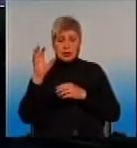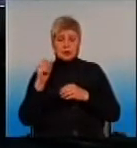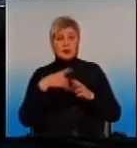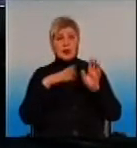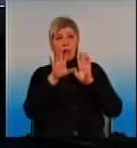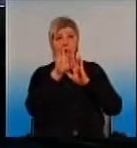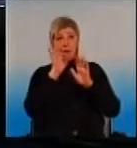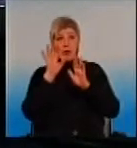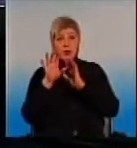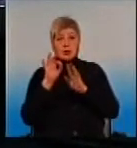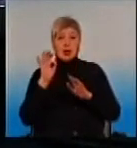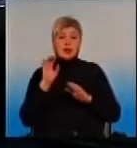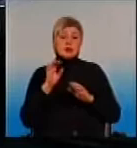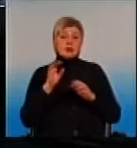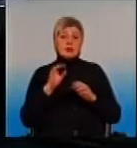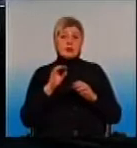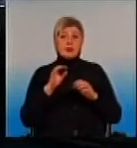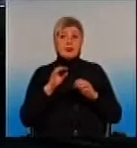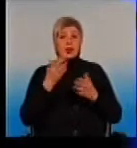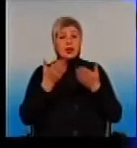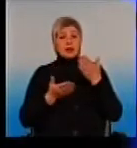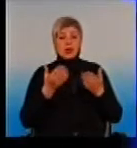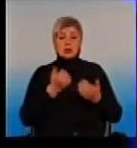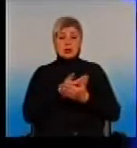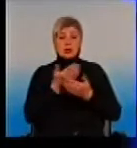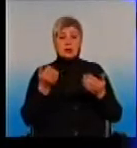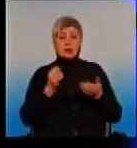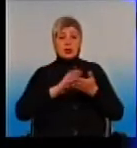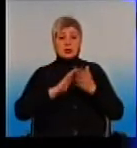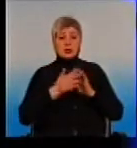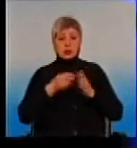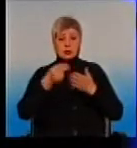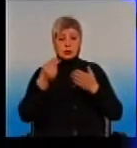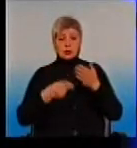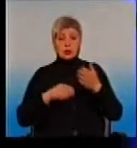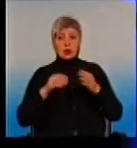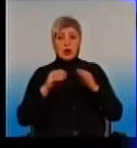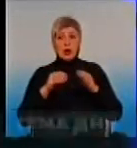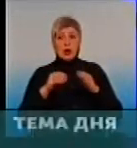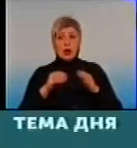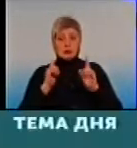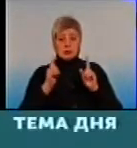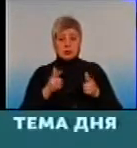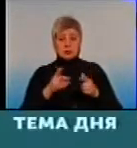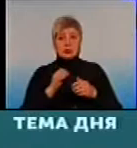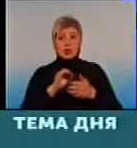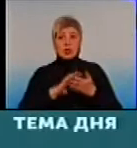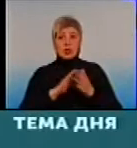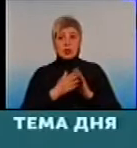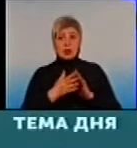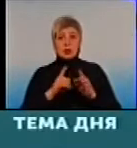один доктор, може выбрать другого. Тем более, что если вы заключите декларацию с одним врачом, и со временем вам что-то не понравится,